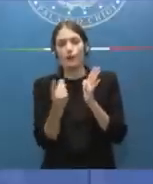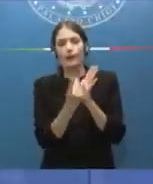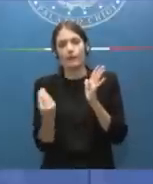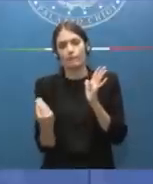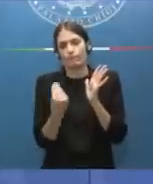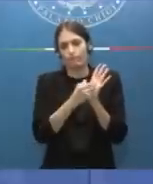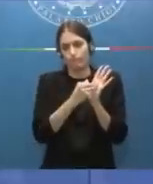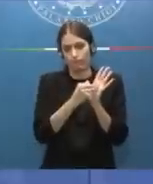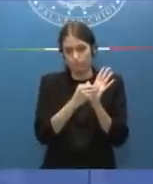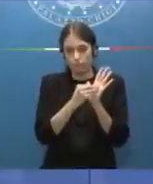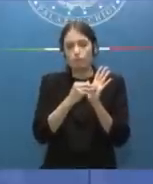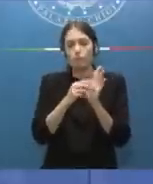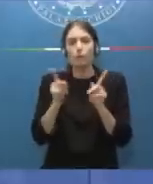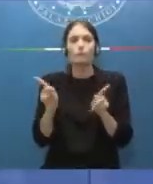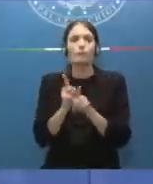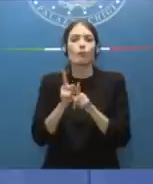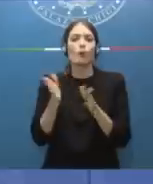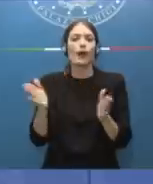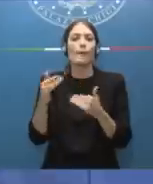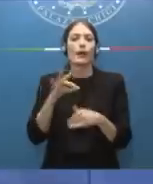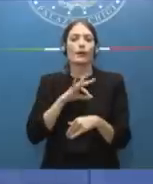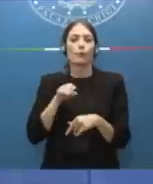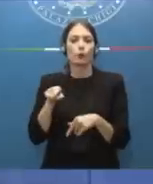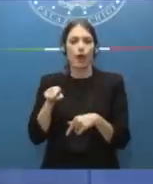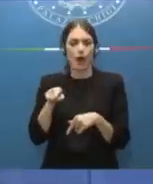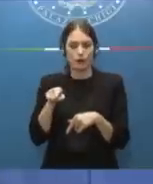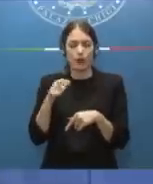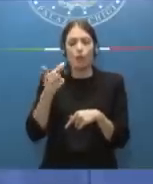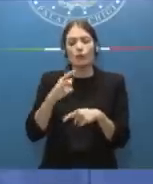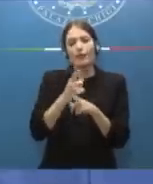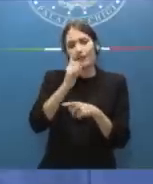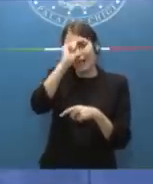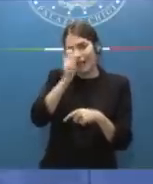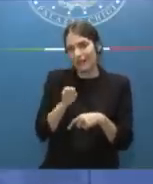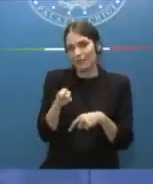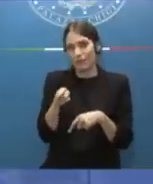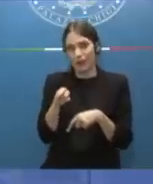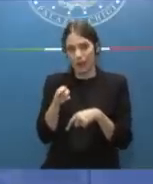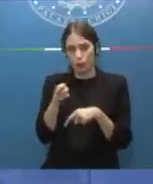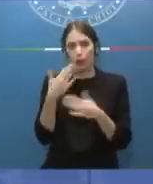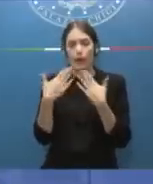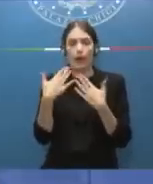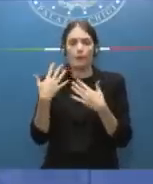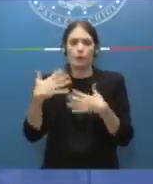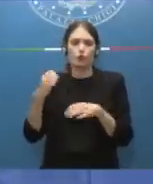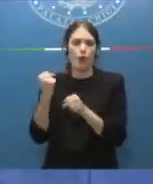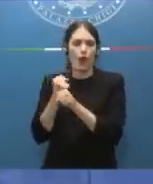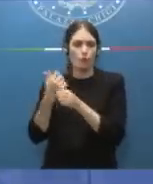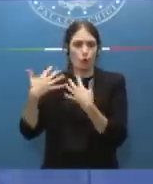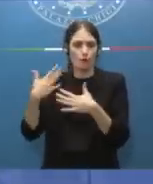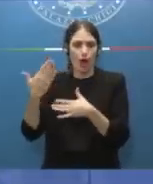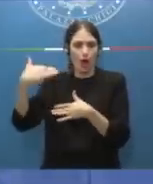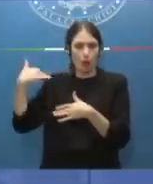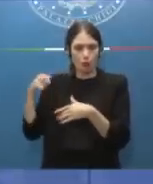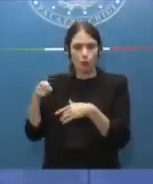è stata approvata dalla Camera dei Deputati. Per rispetto anche al lavoro che il Parlamento aveva fatto nella scorsa legislatura, per rispetto a una norma che aveva